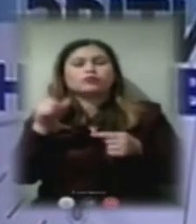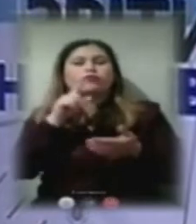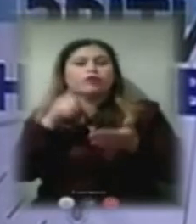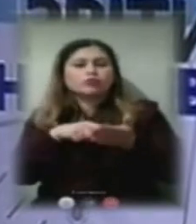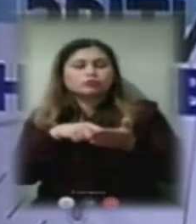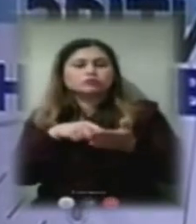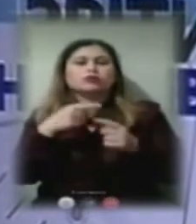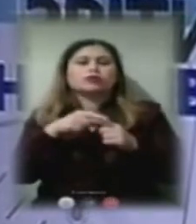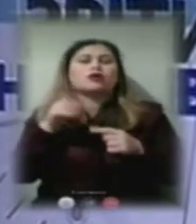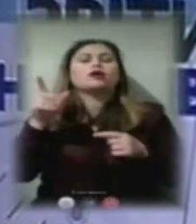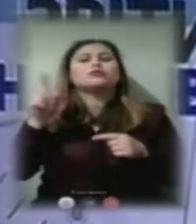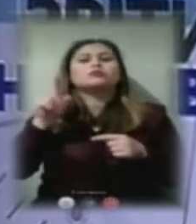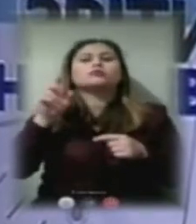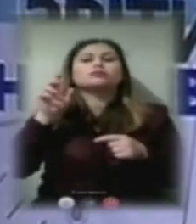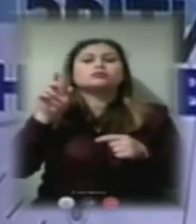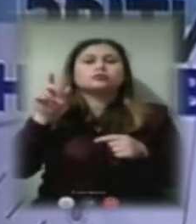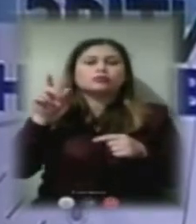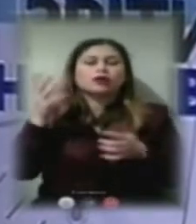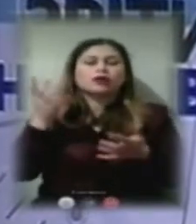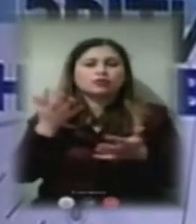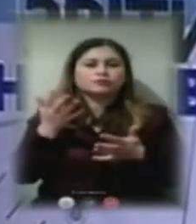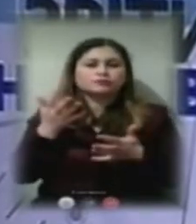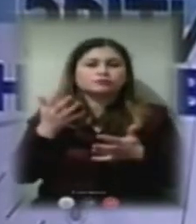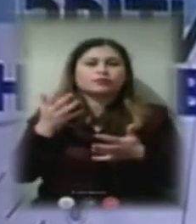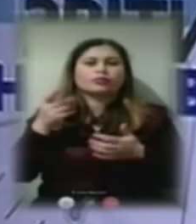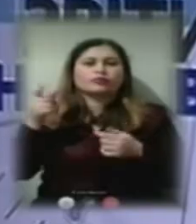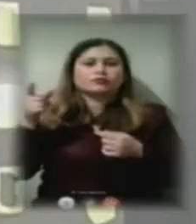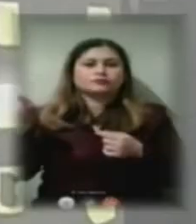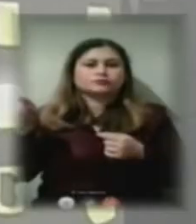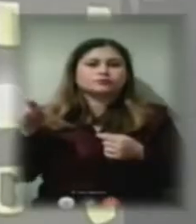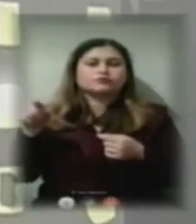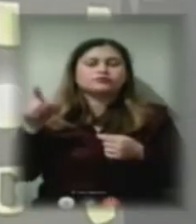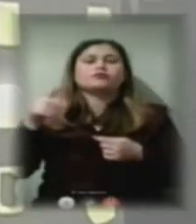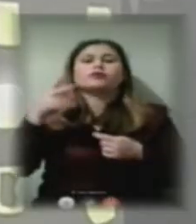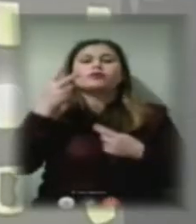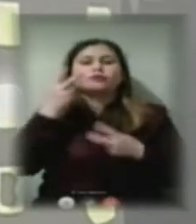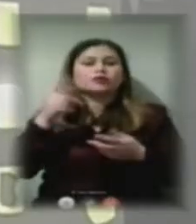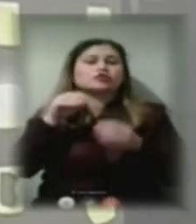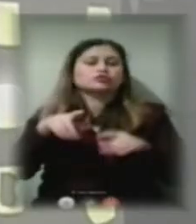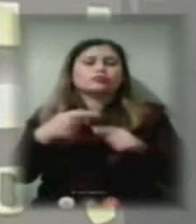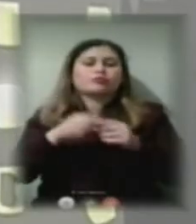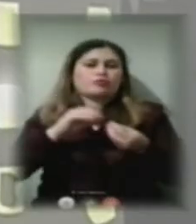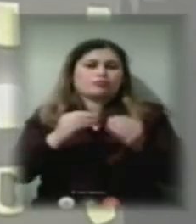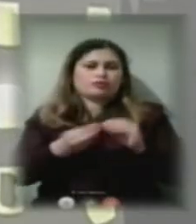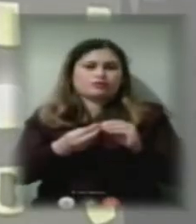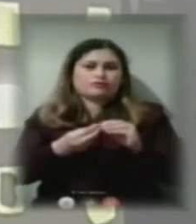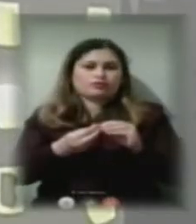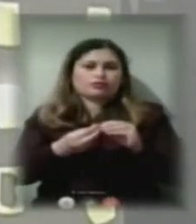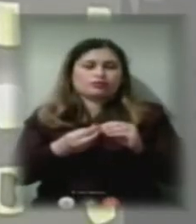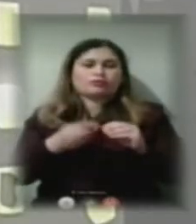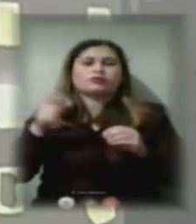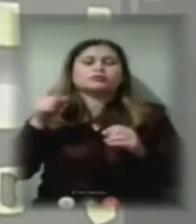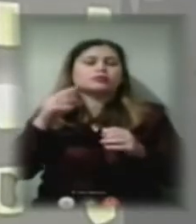яку ви бачите вирішення цієї проблеми з Херсонською ТЕЦ,